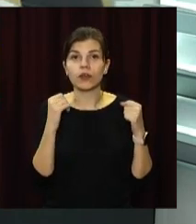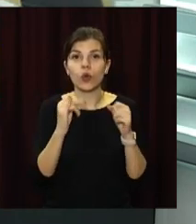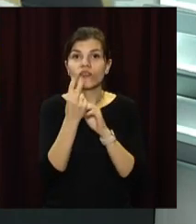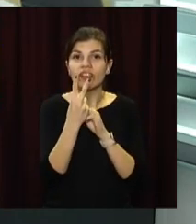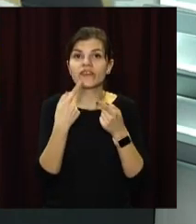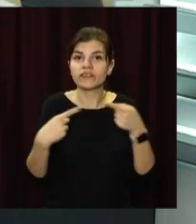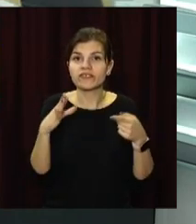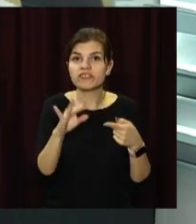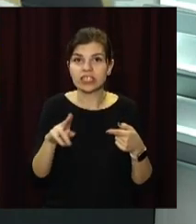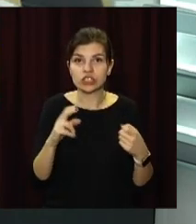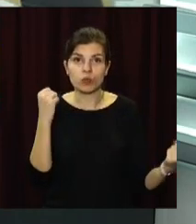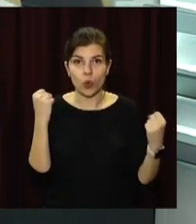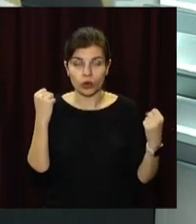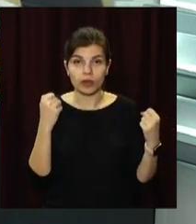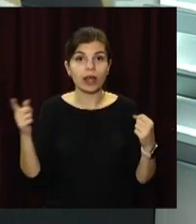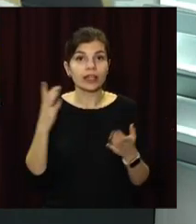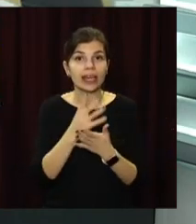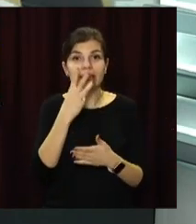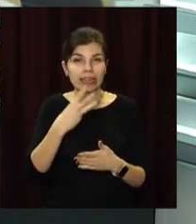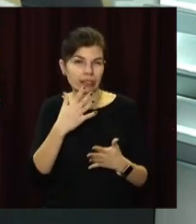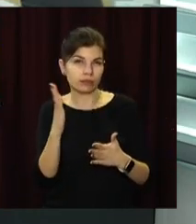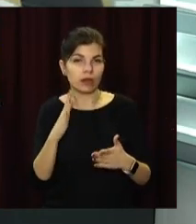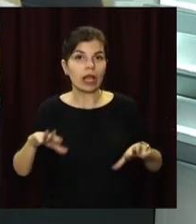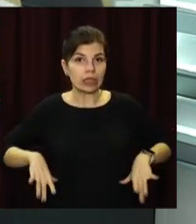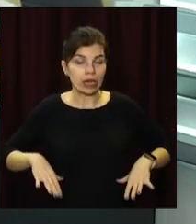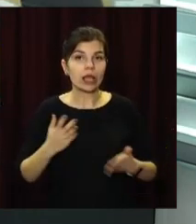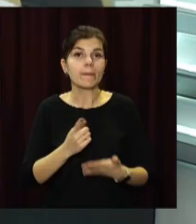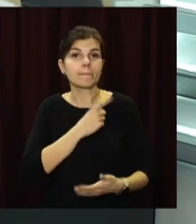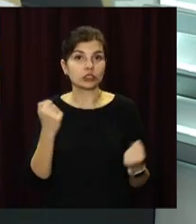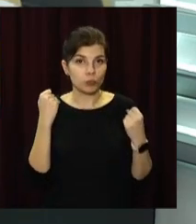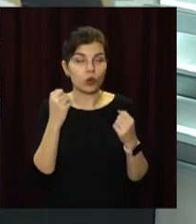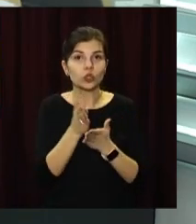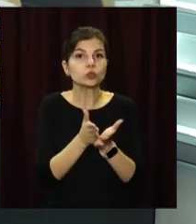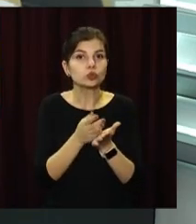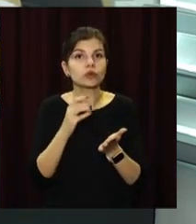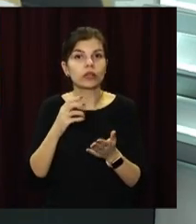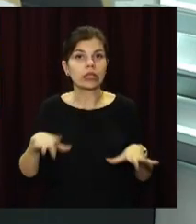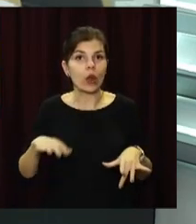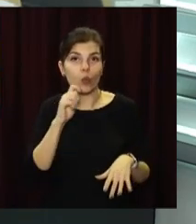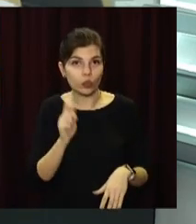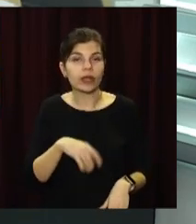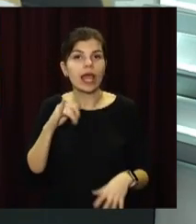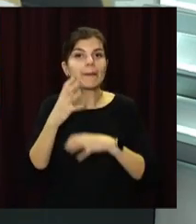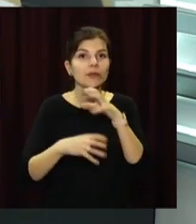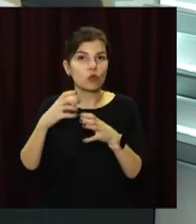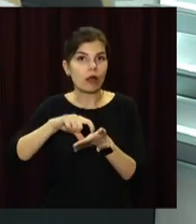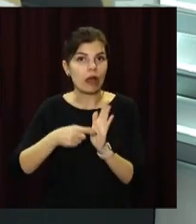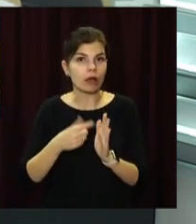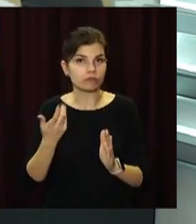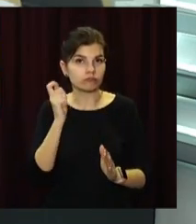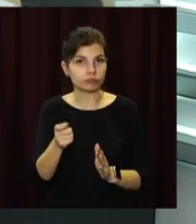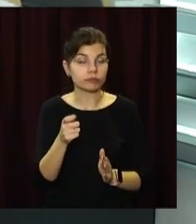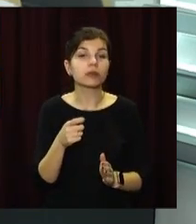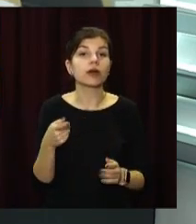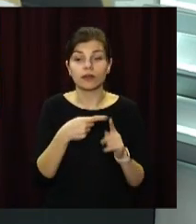видах спорту. Їх тренують понад 30 тренерів. Серед них – майстри спорту, заслужені тренери України та міжнародного класу. Лише